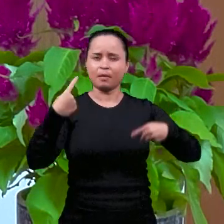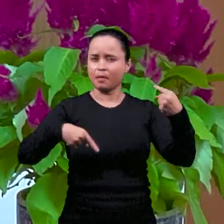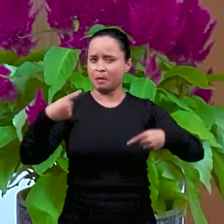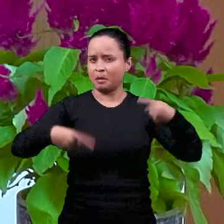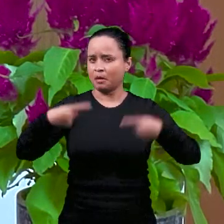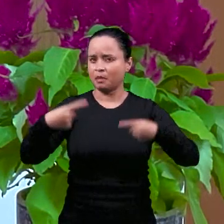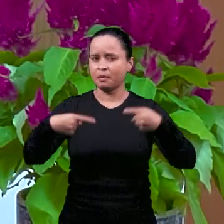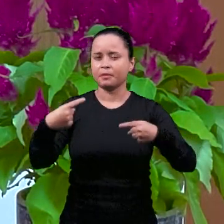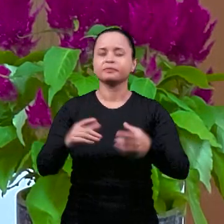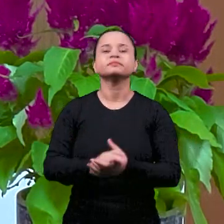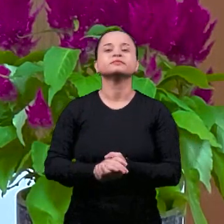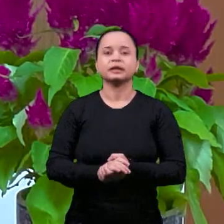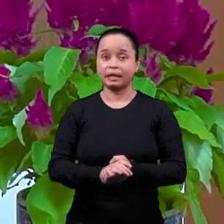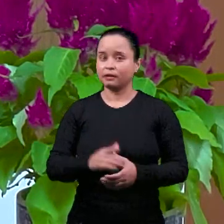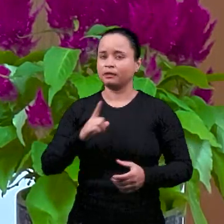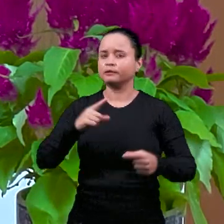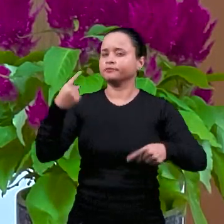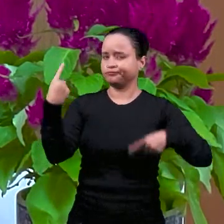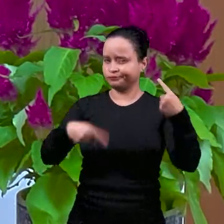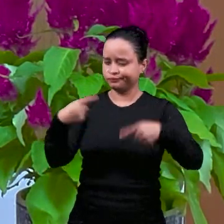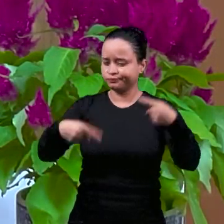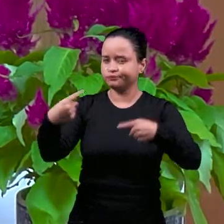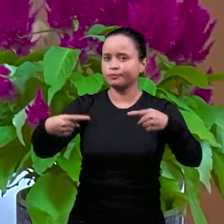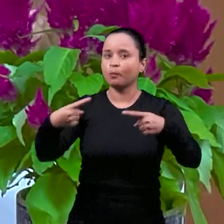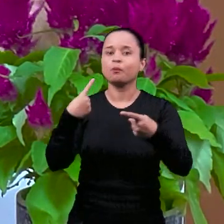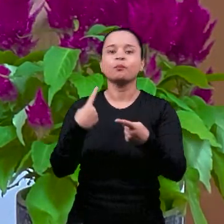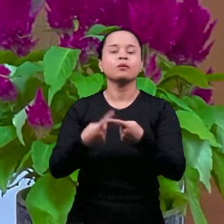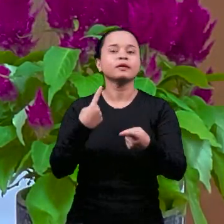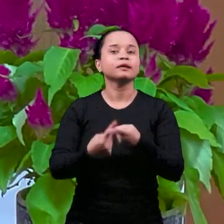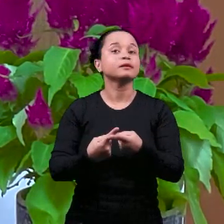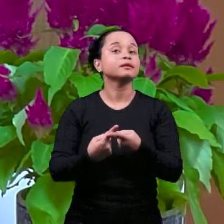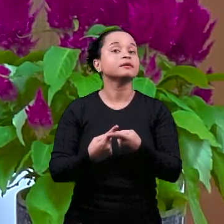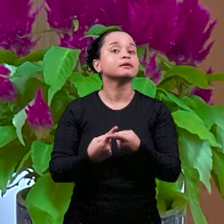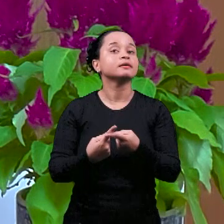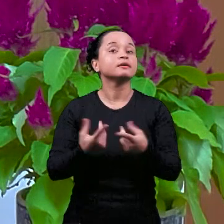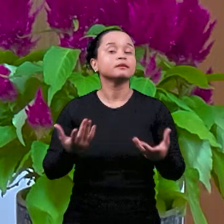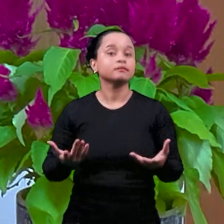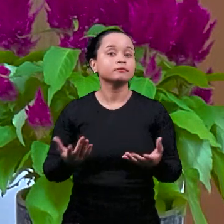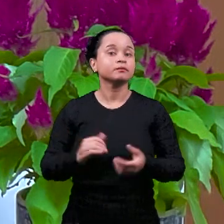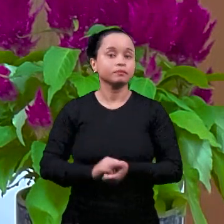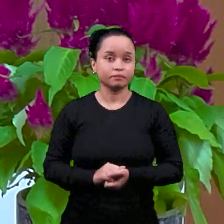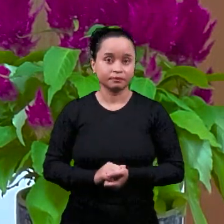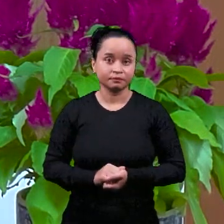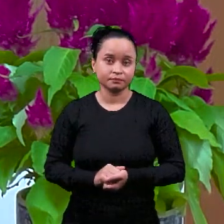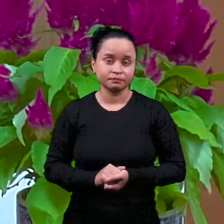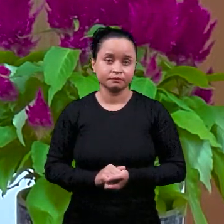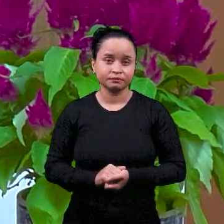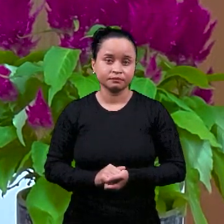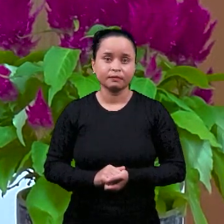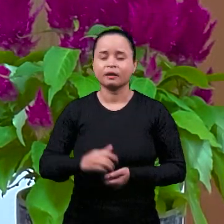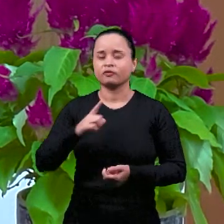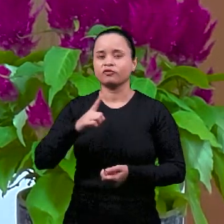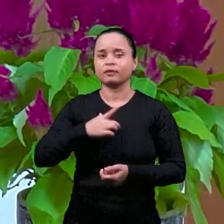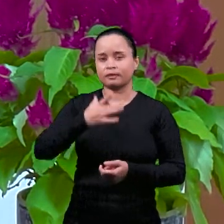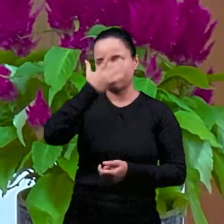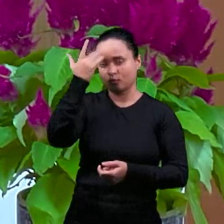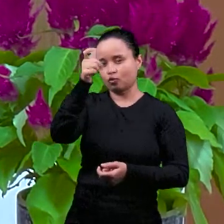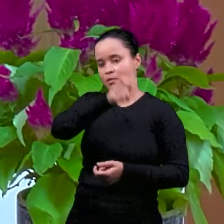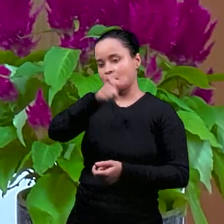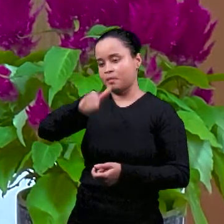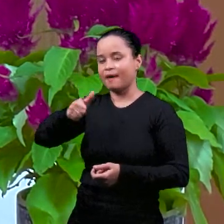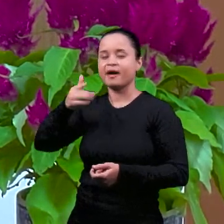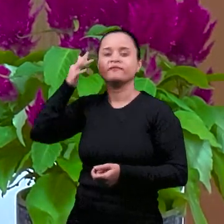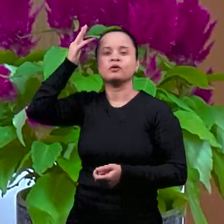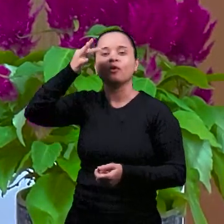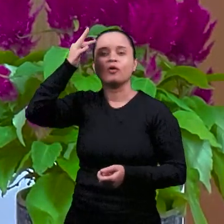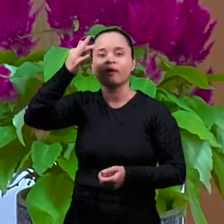диспуты, они были прикрашены, потому что те философы,